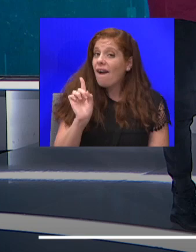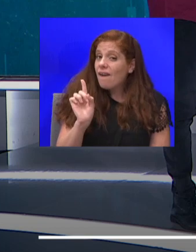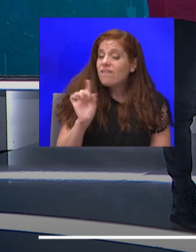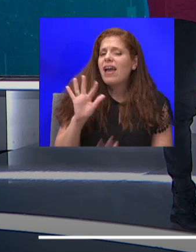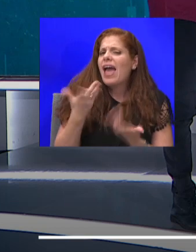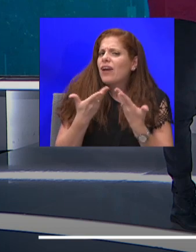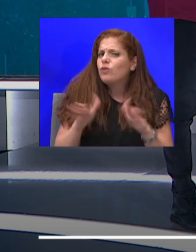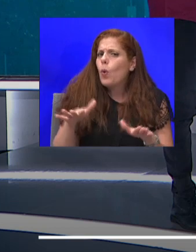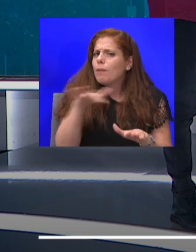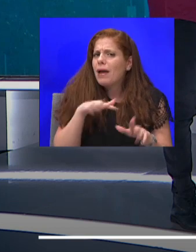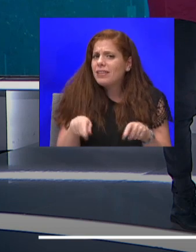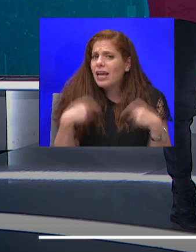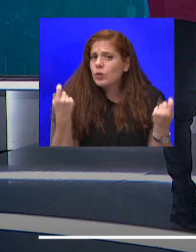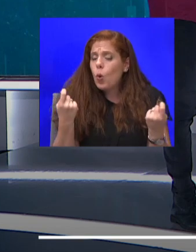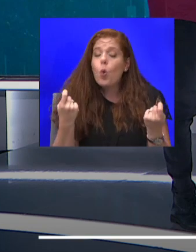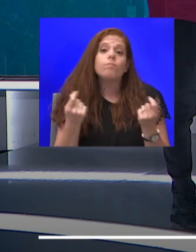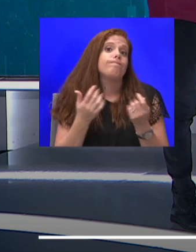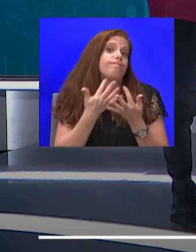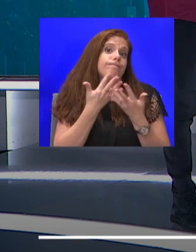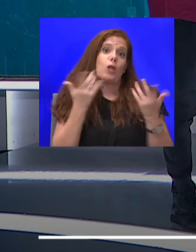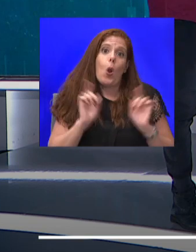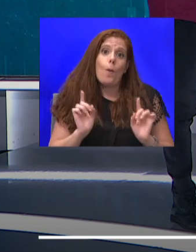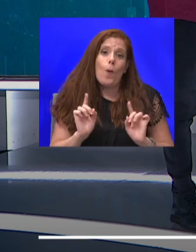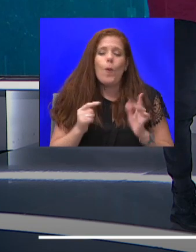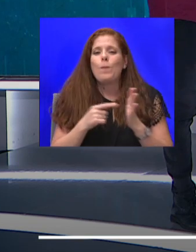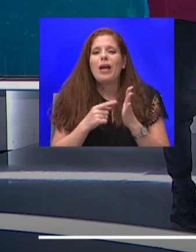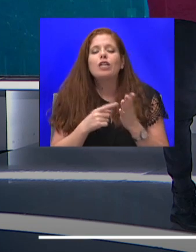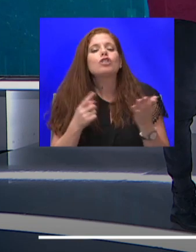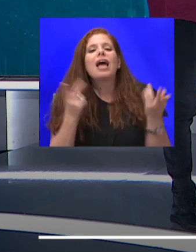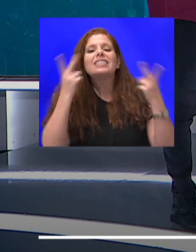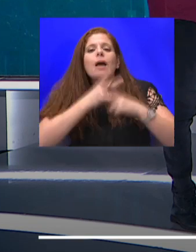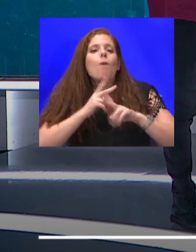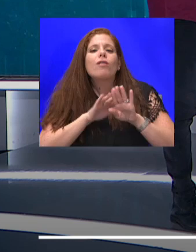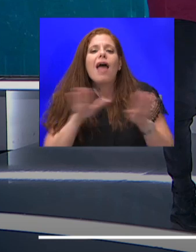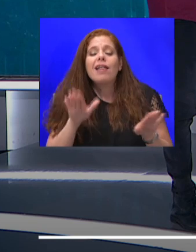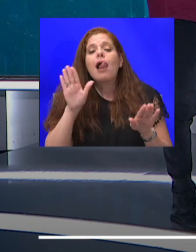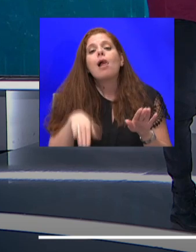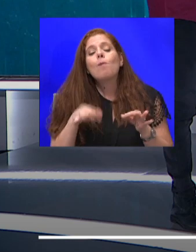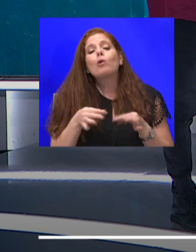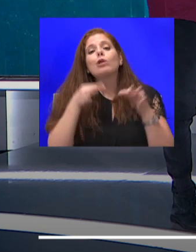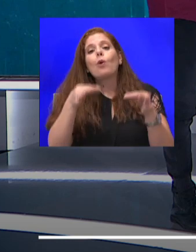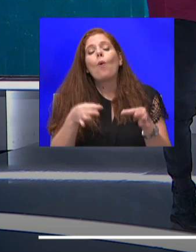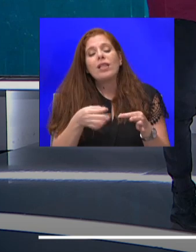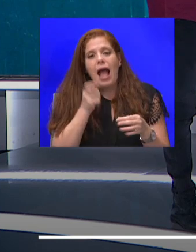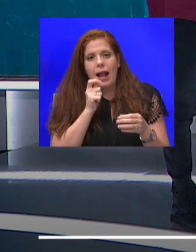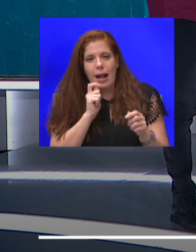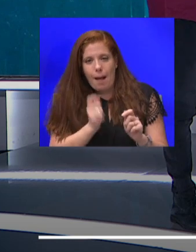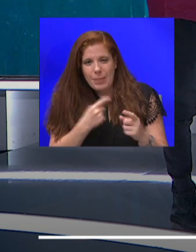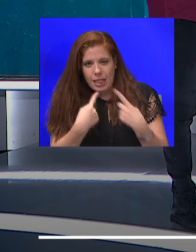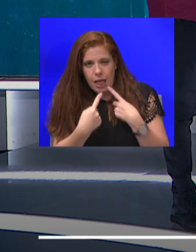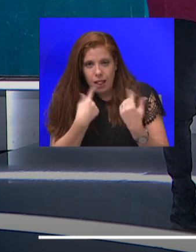כלל לא ברור, כי לא הגיעו להסכמות, למרות שדחו את הקבינט להיום כדי להביא להסכמות בין משרד הבריאות לבין